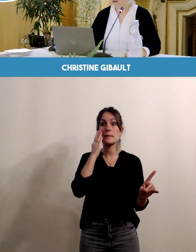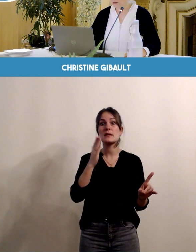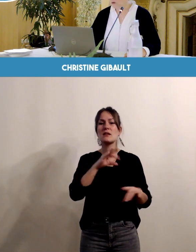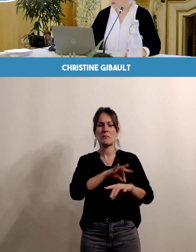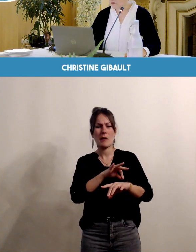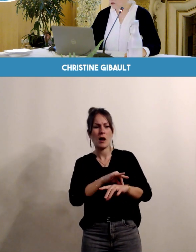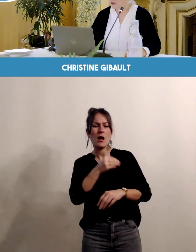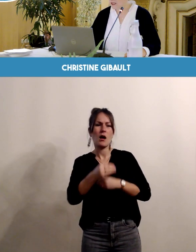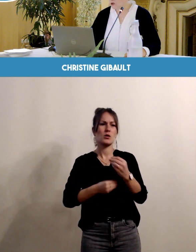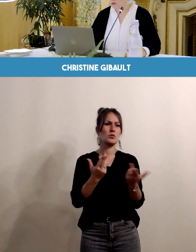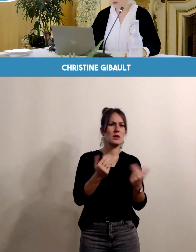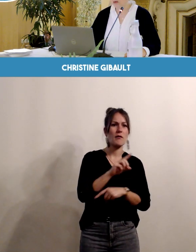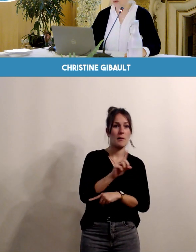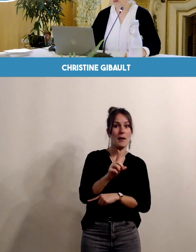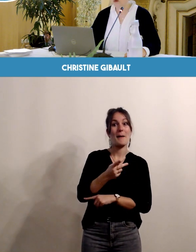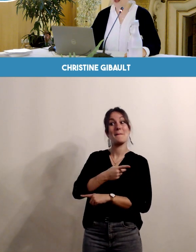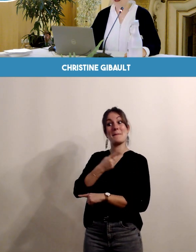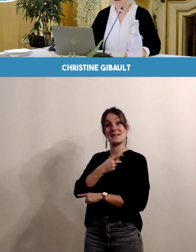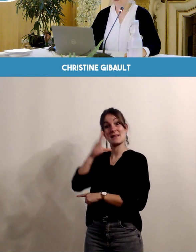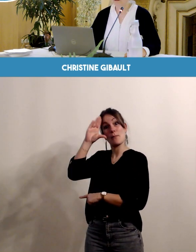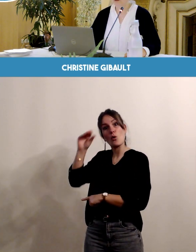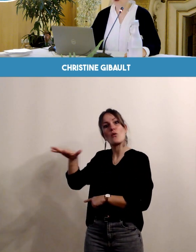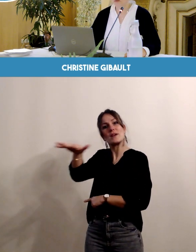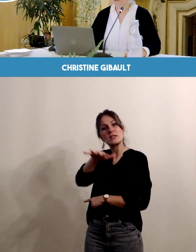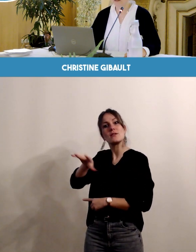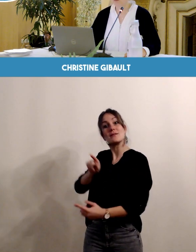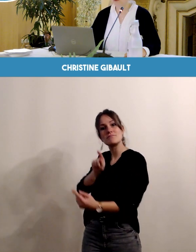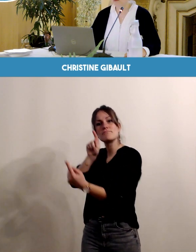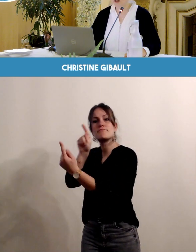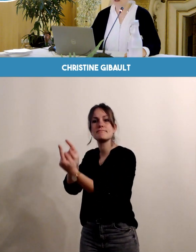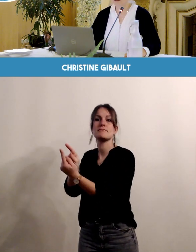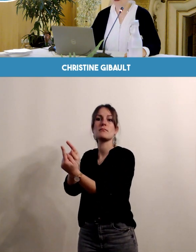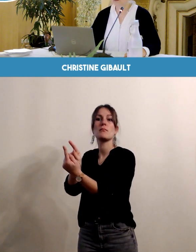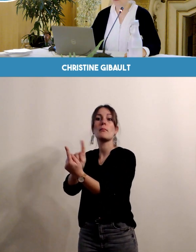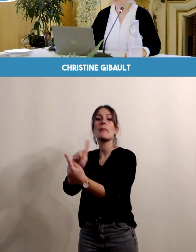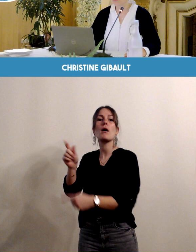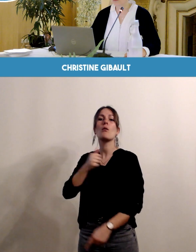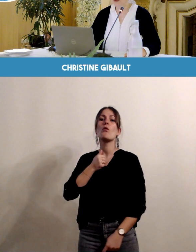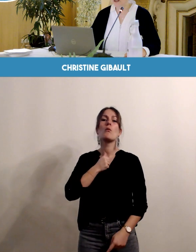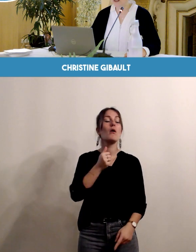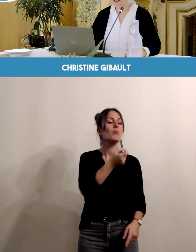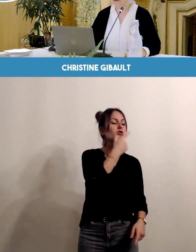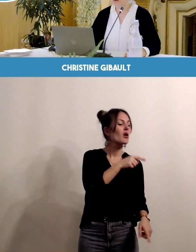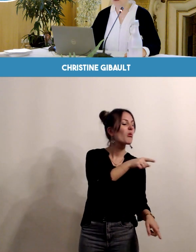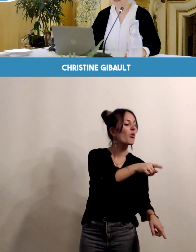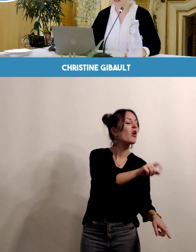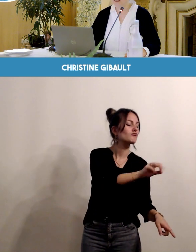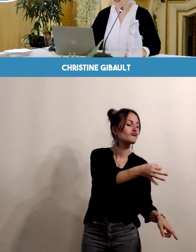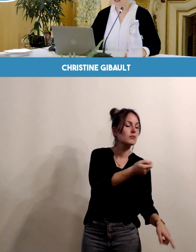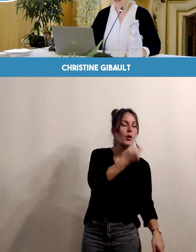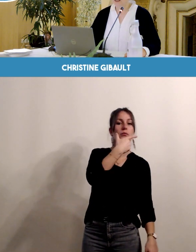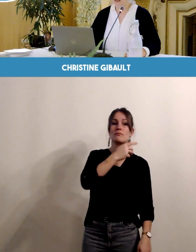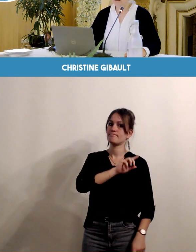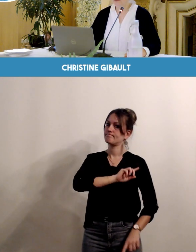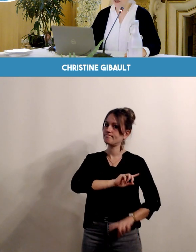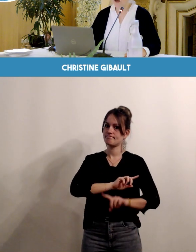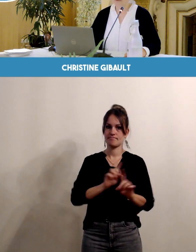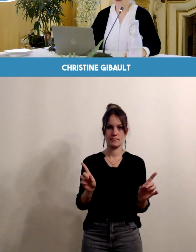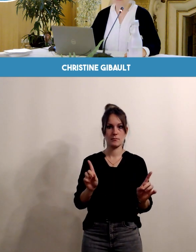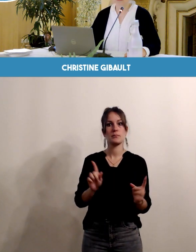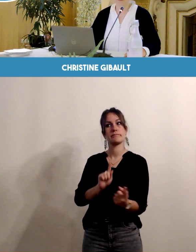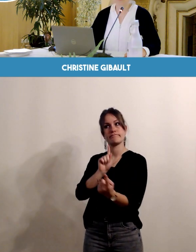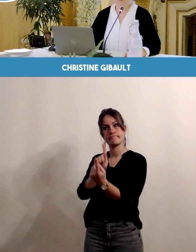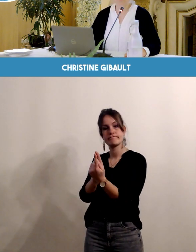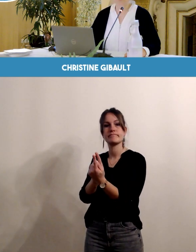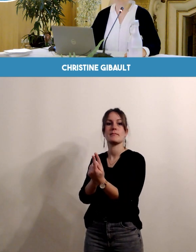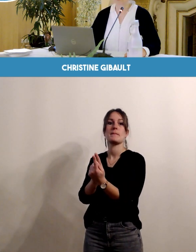Parler aux professionnels qui sont autour de vous lorsque vous avez besoin ou vous présenter une difficulté et faire la